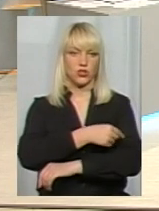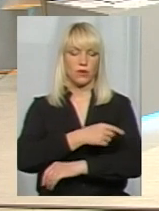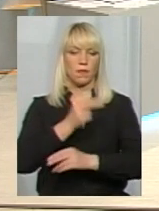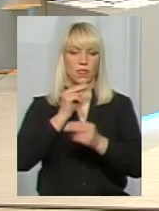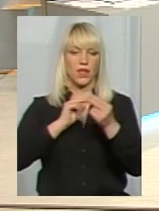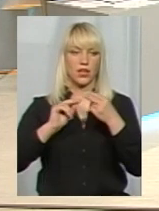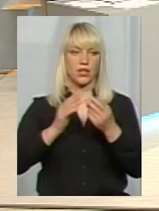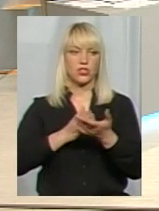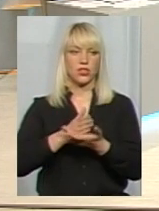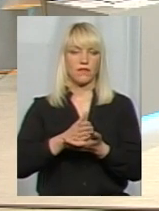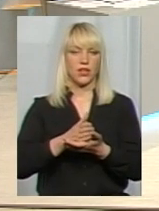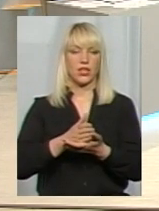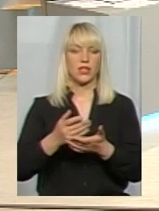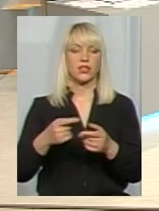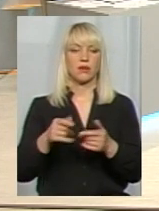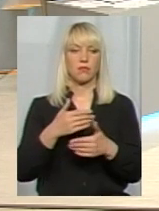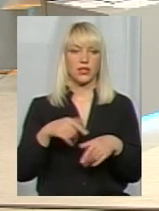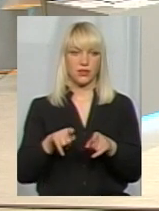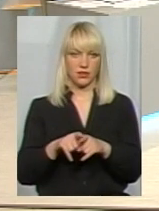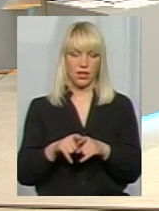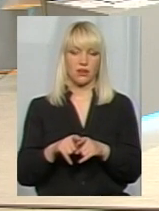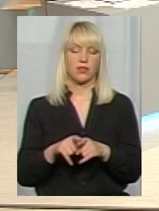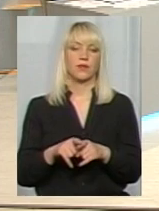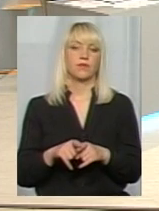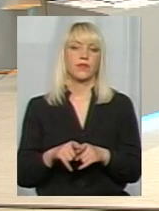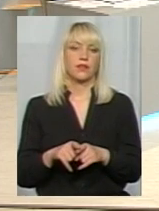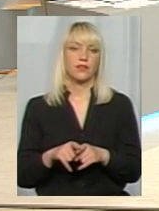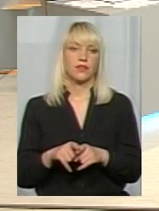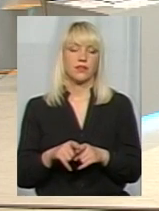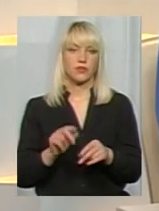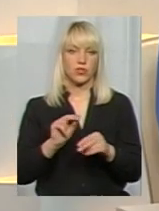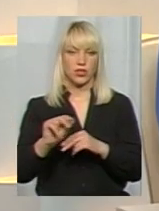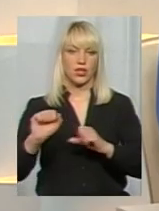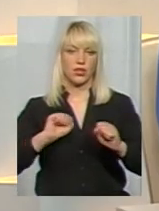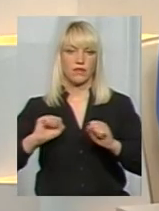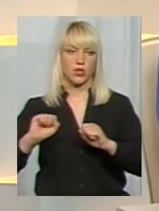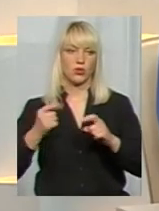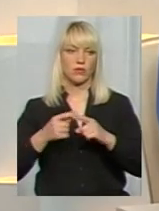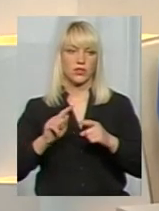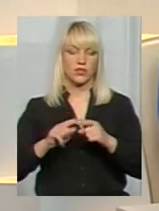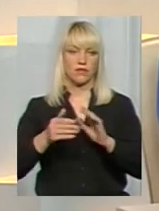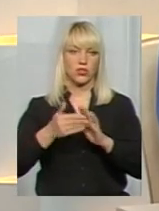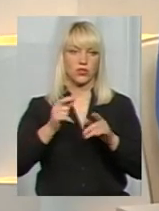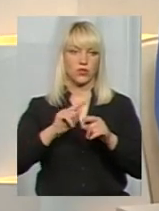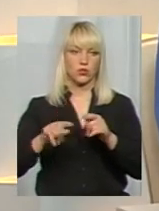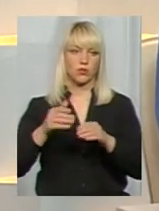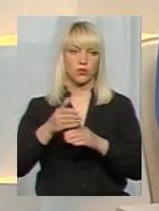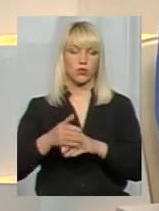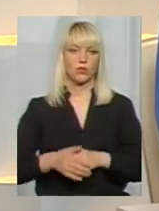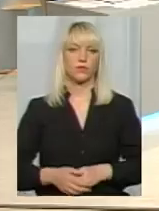Найкращий варіант, і ми так налаштовуємо і керівників, і керівники також, це викликати швидку допомогу.